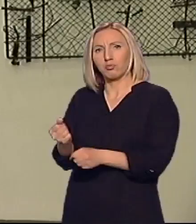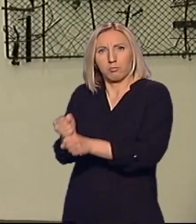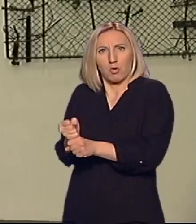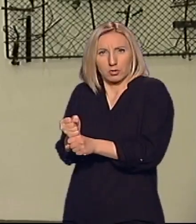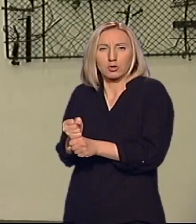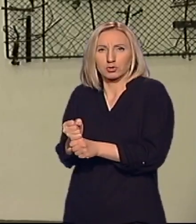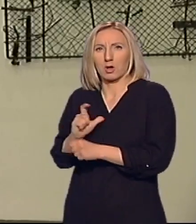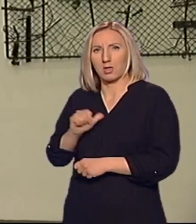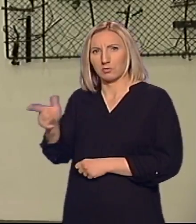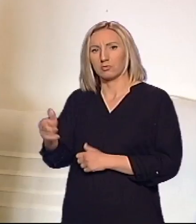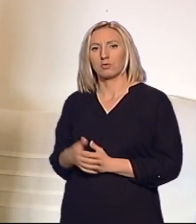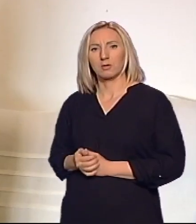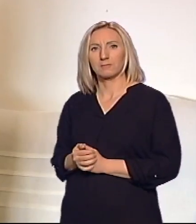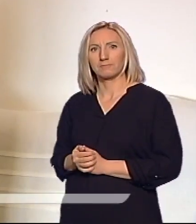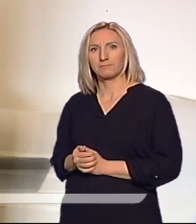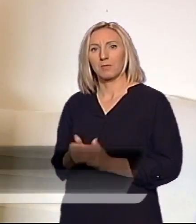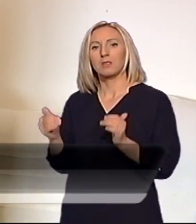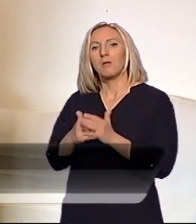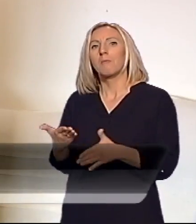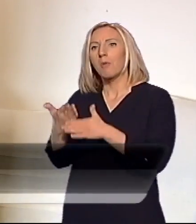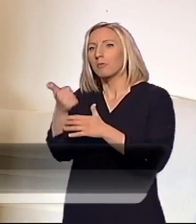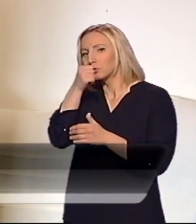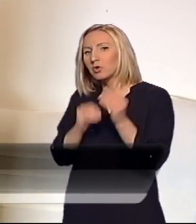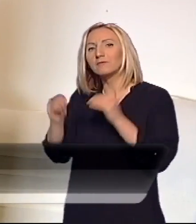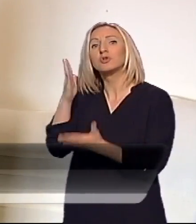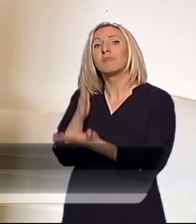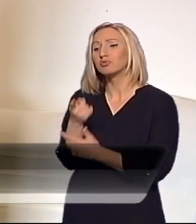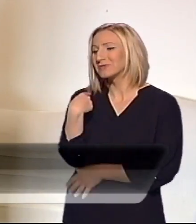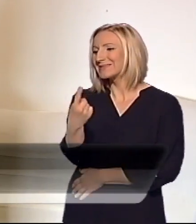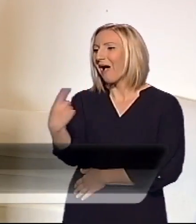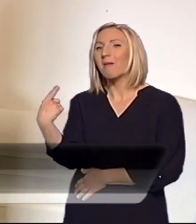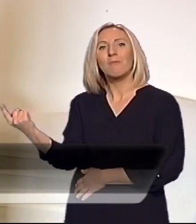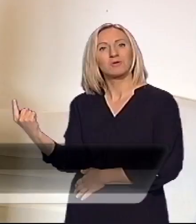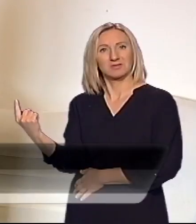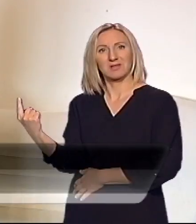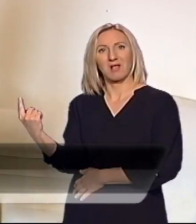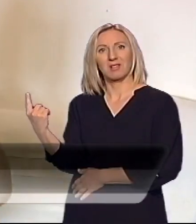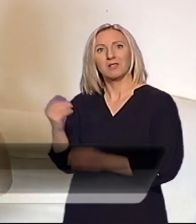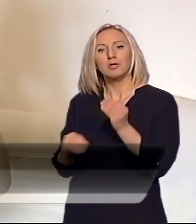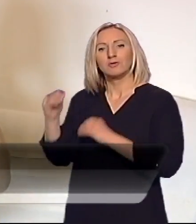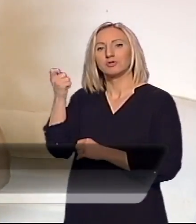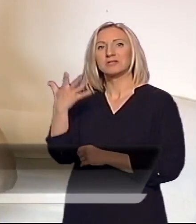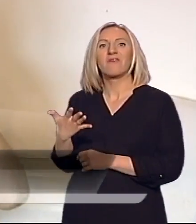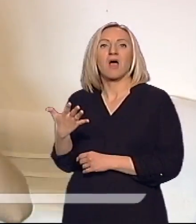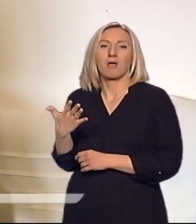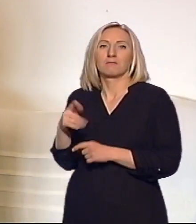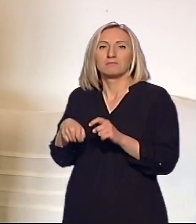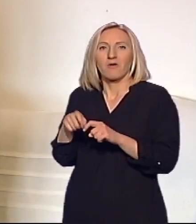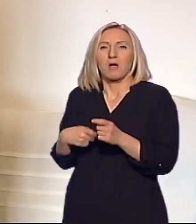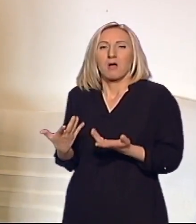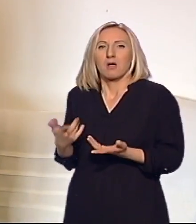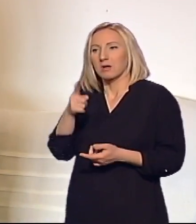podrška jedno drugom. Treba da im pomogao što više budu samostalne i što više stvari rade da uvek budu tu za njih